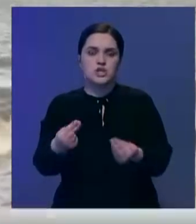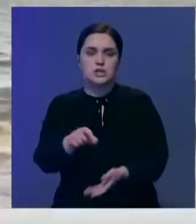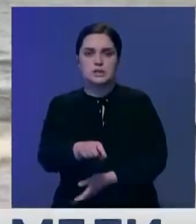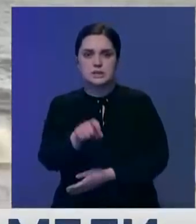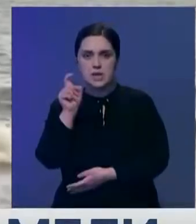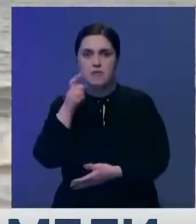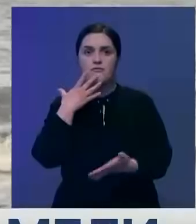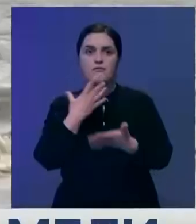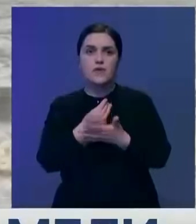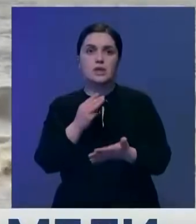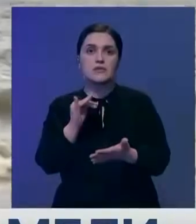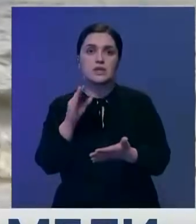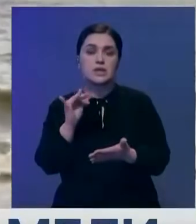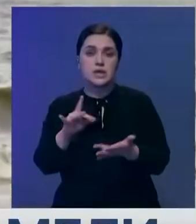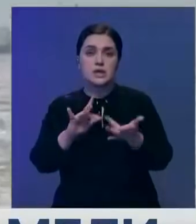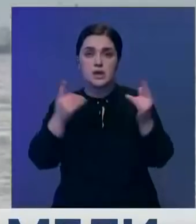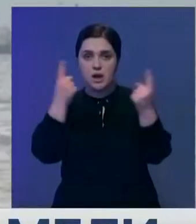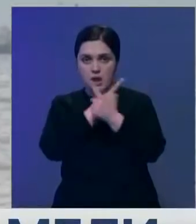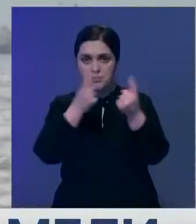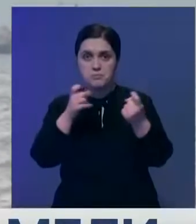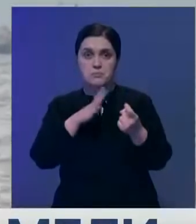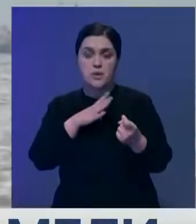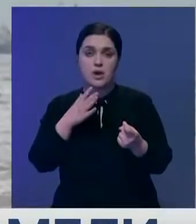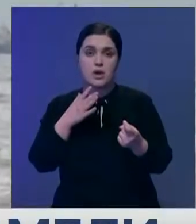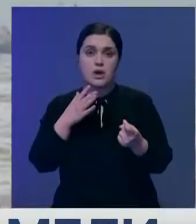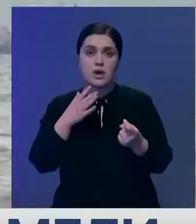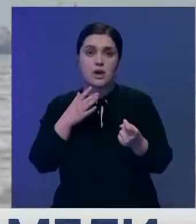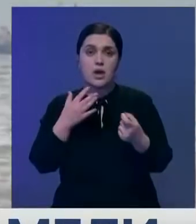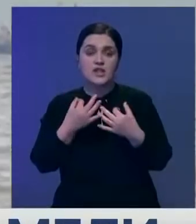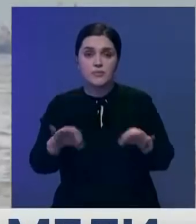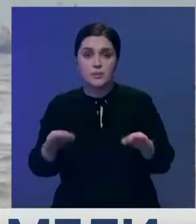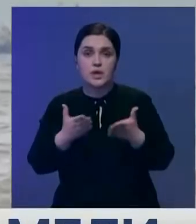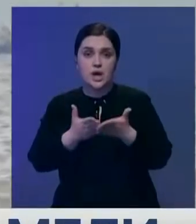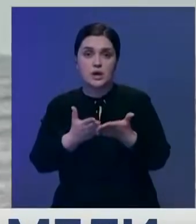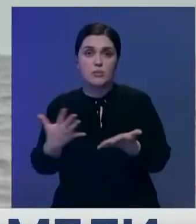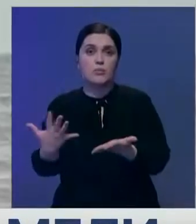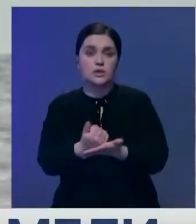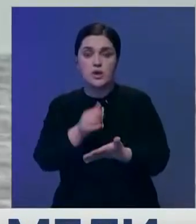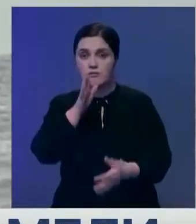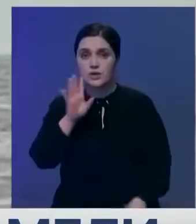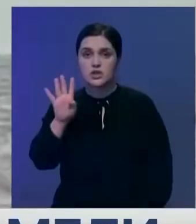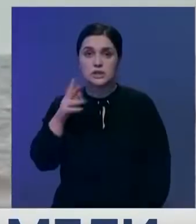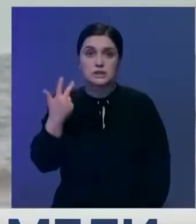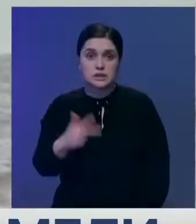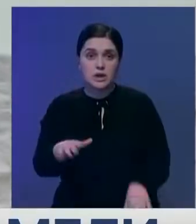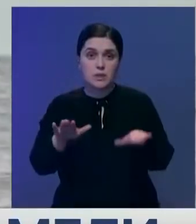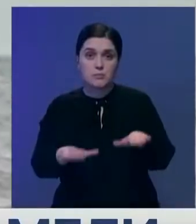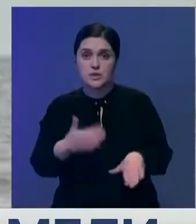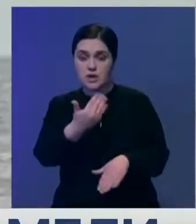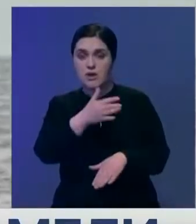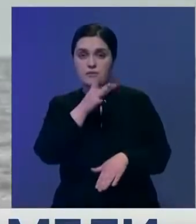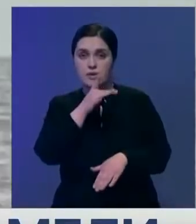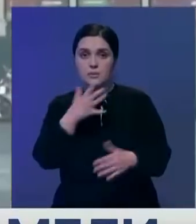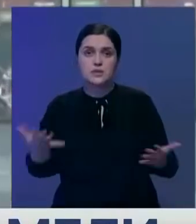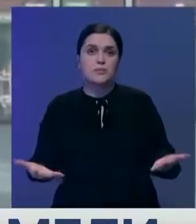этом у себя в Твиттере сообщил поставщик морских услуг. Освободить корабль удалось в 4.30 по местному времени. Для этого